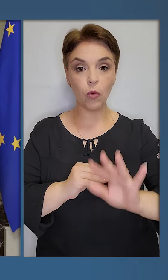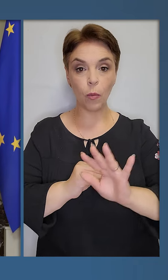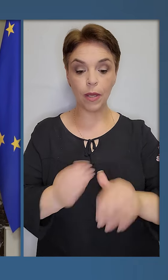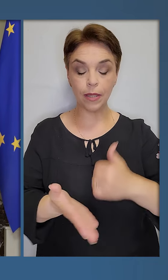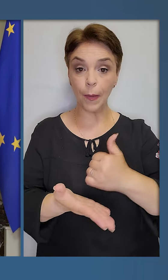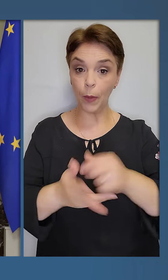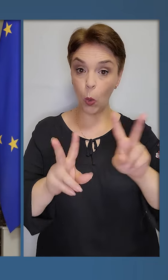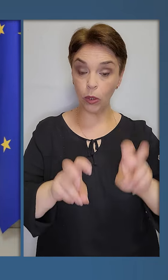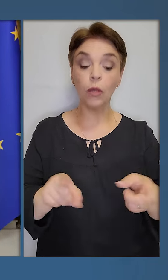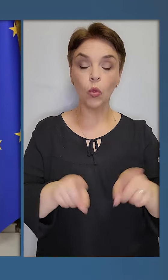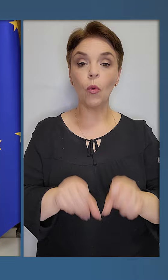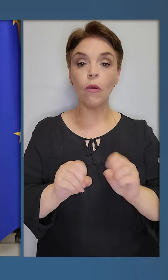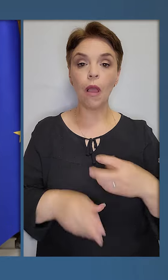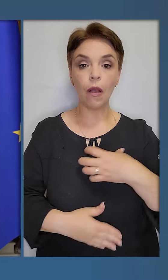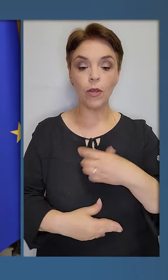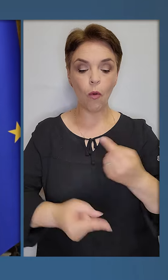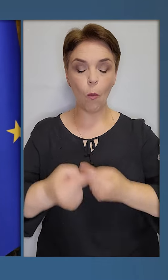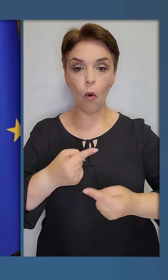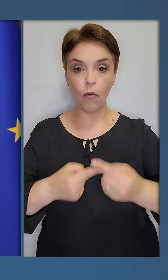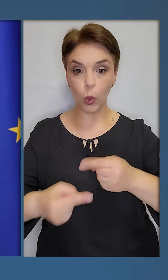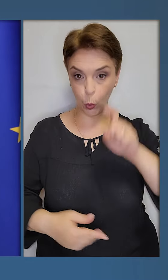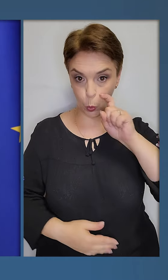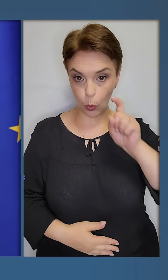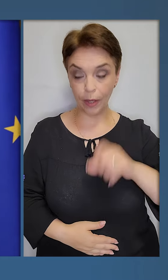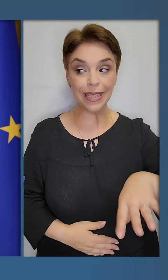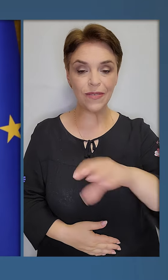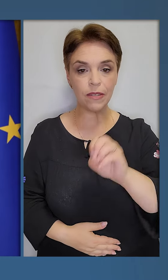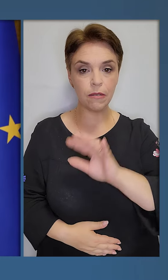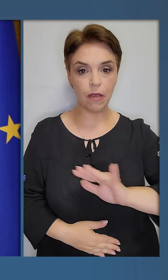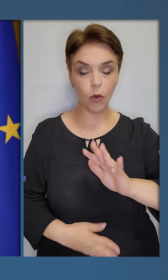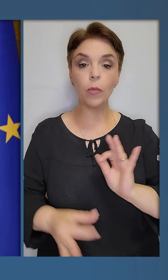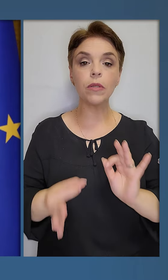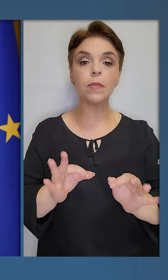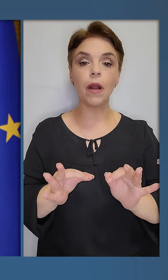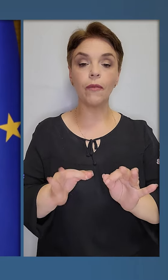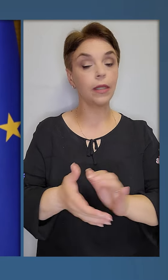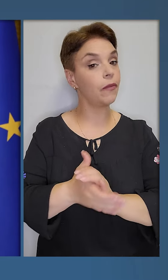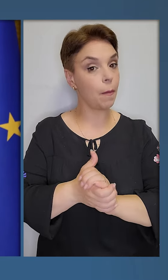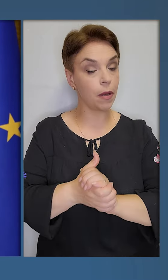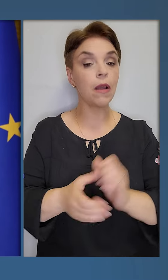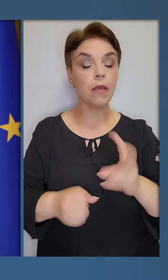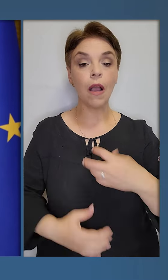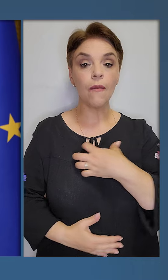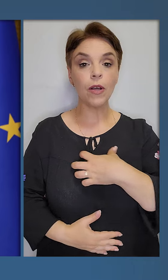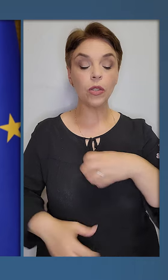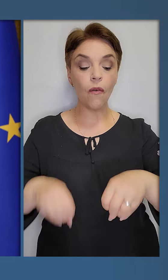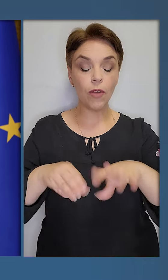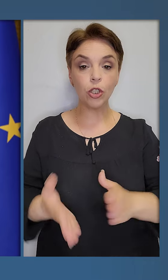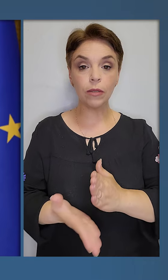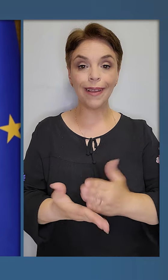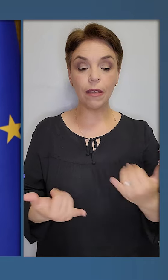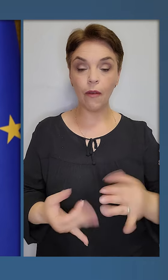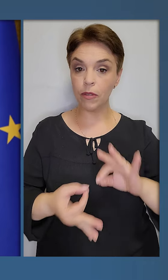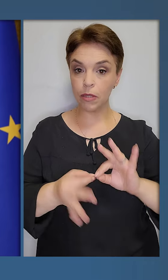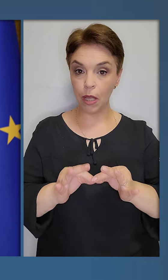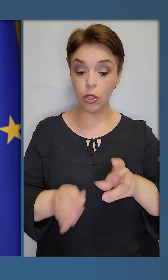пріоритетів, того, як важливо повернути Україні та всій Європі справедливий мир, як важливо вирішити наявні